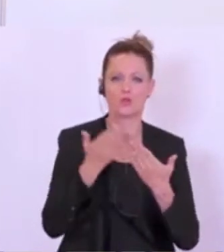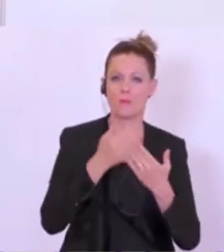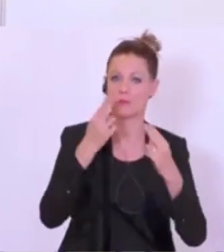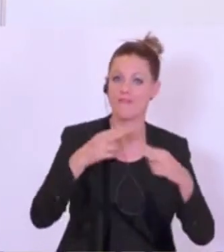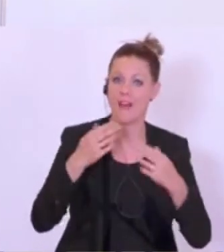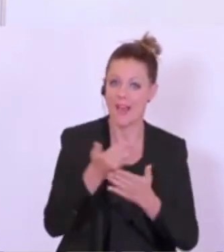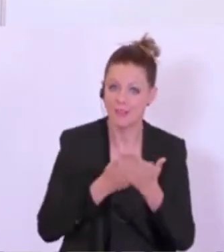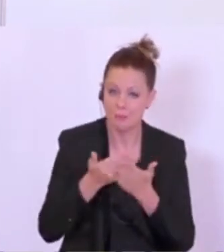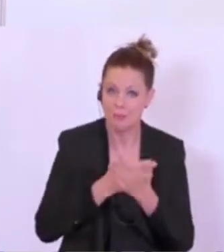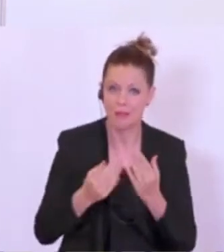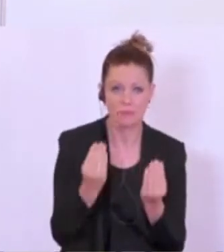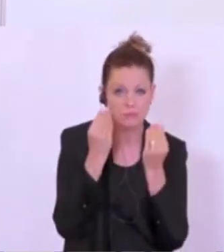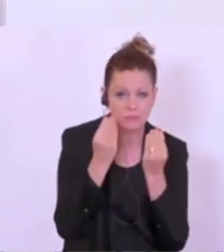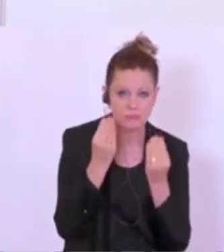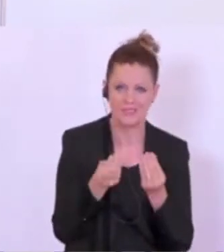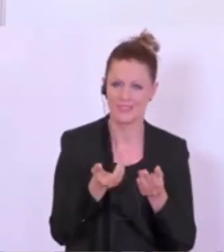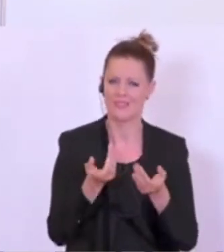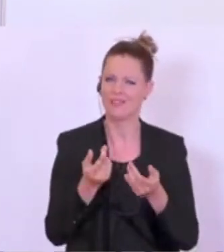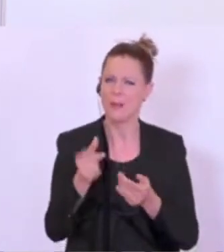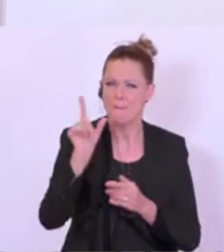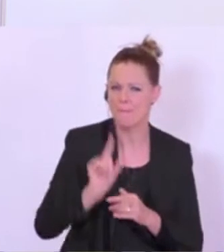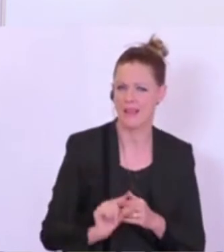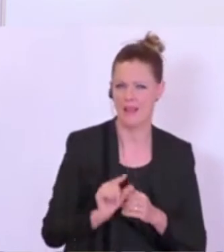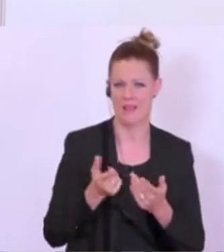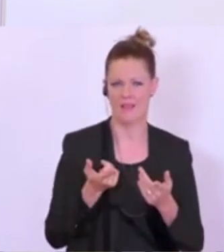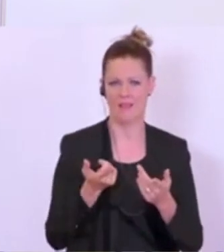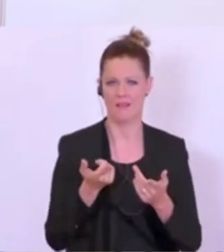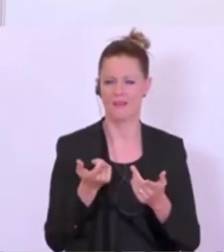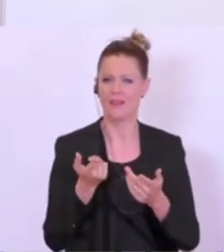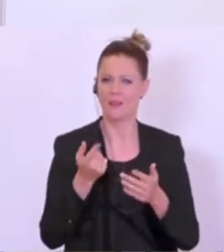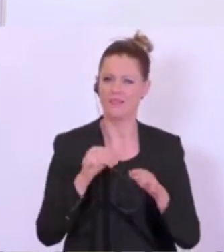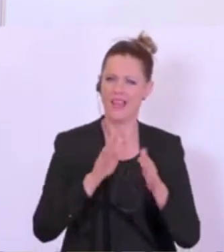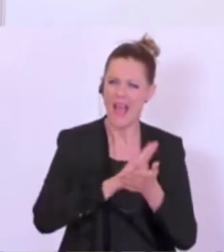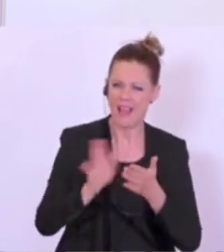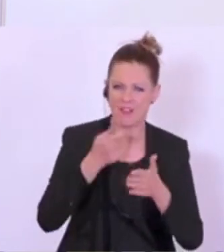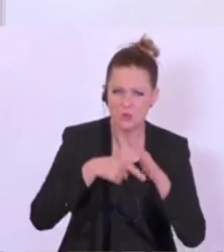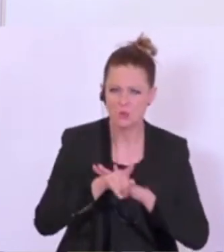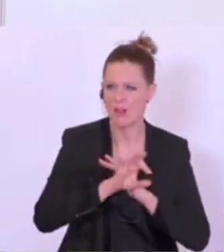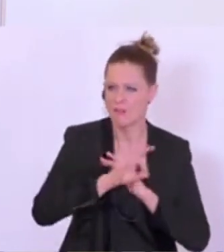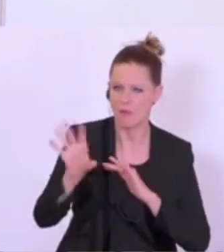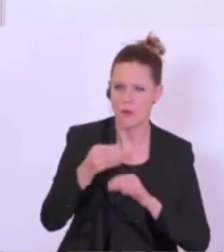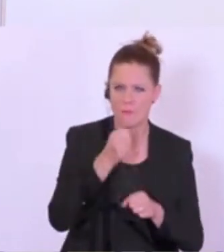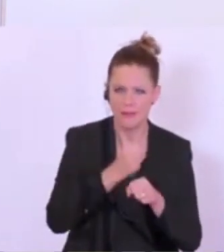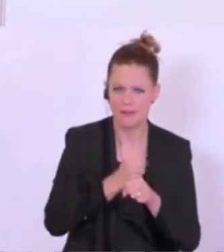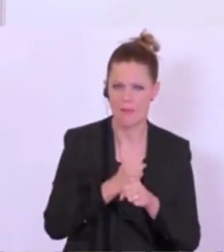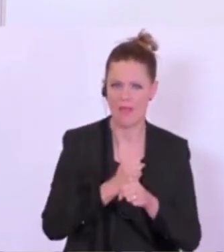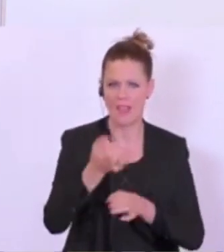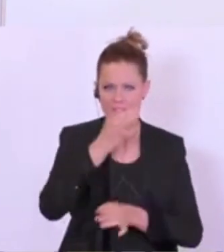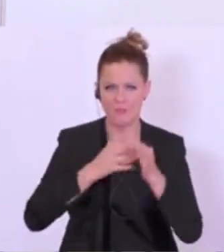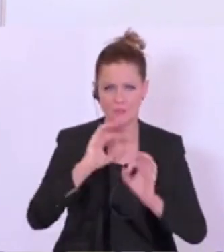weiterzubilden, die kostengünstige, die niederschwellige Möglichkeit, sich weiterzubilden für Mitarbeiterinnen und Mitarbeiter, Informationen für die